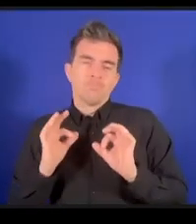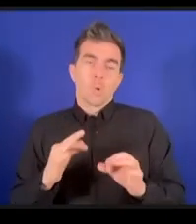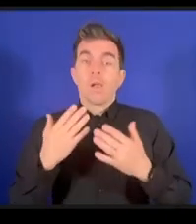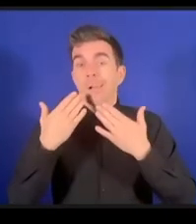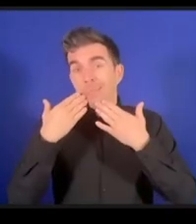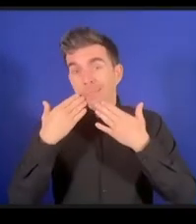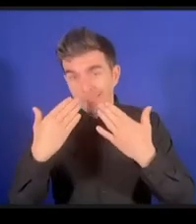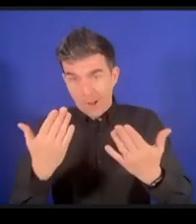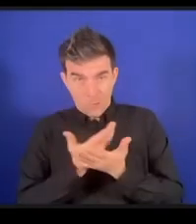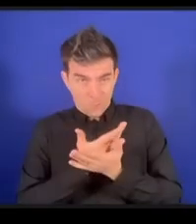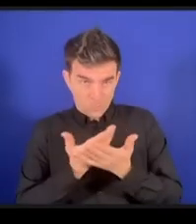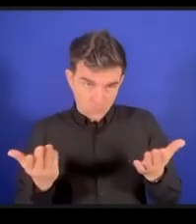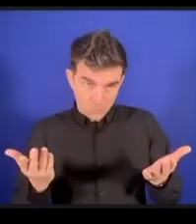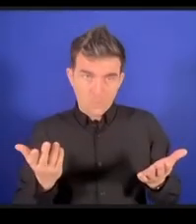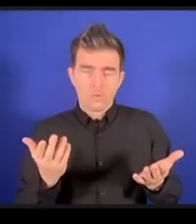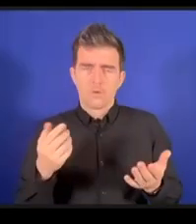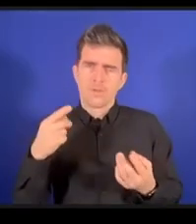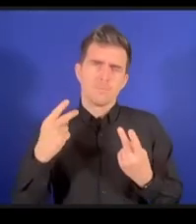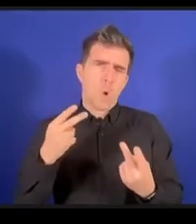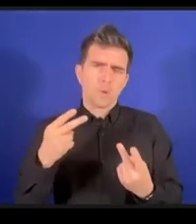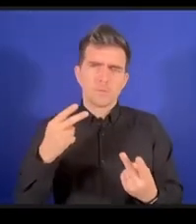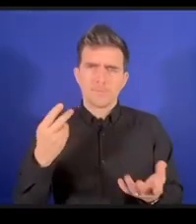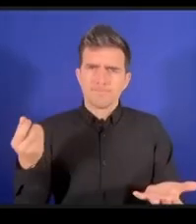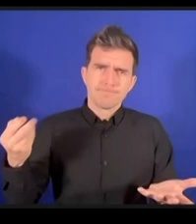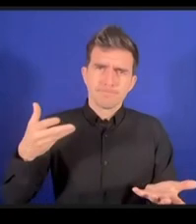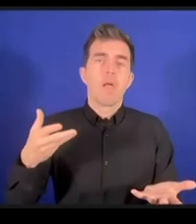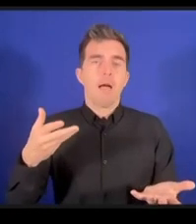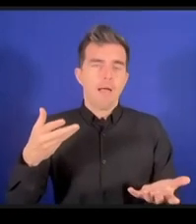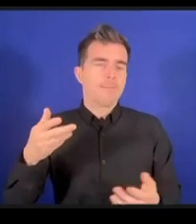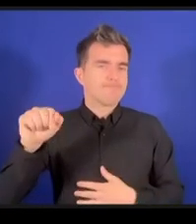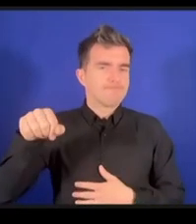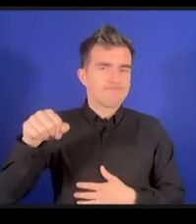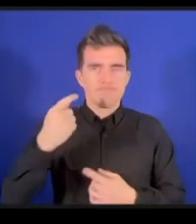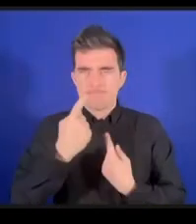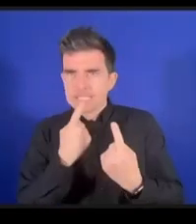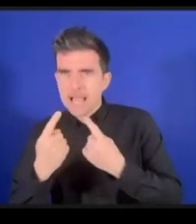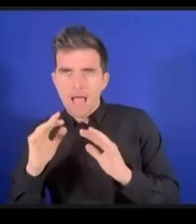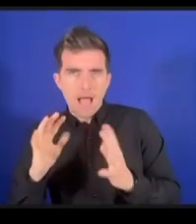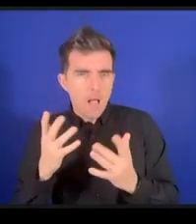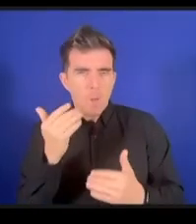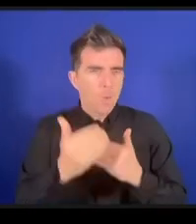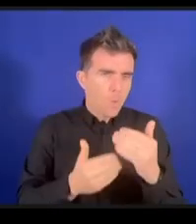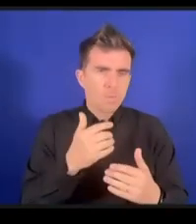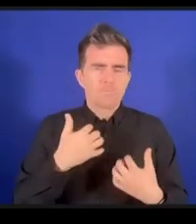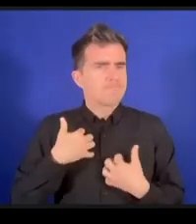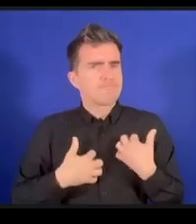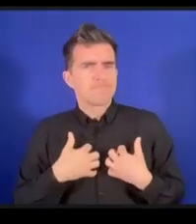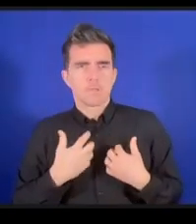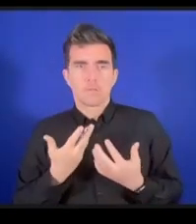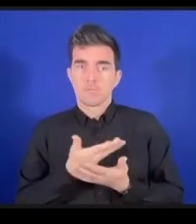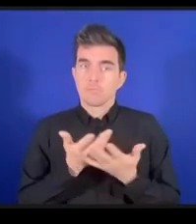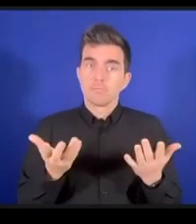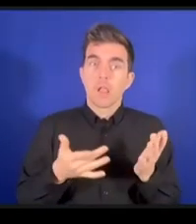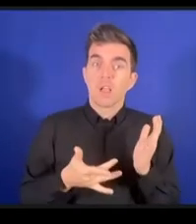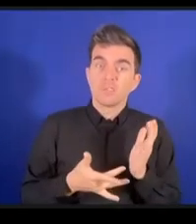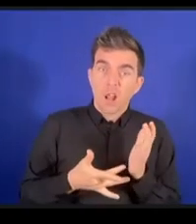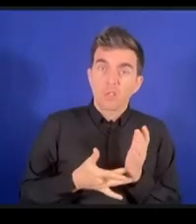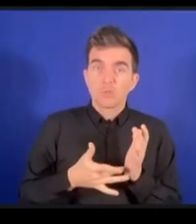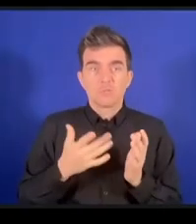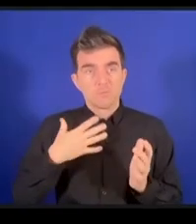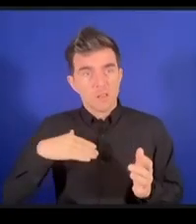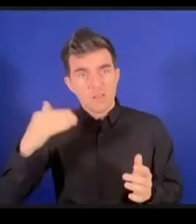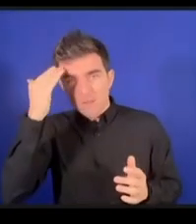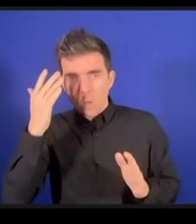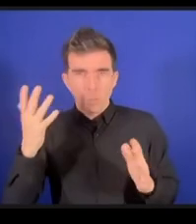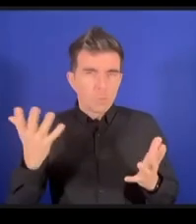摘していただきましてありがとうございますこういったテクノロジーを開発している人たちはやはりこのスタンダード